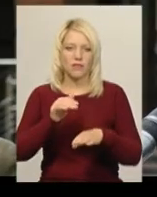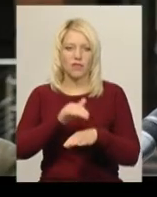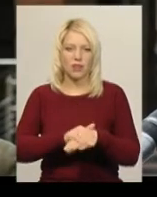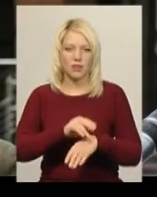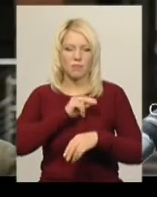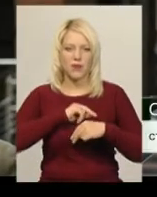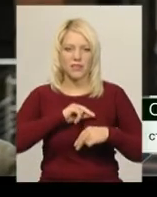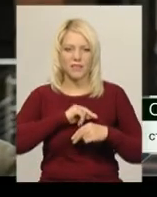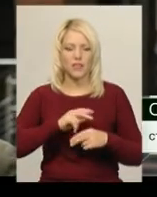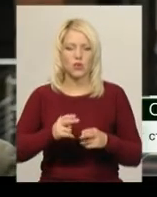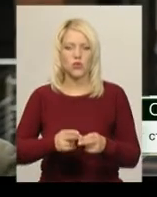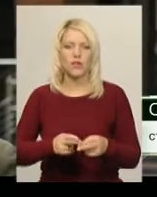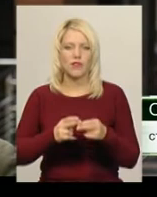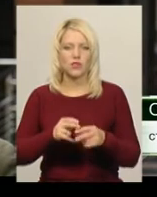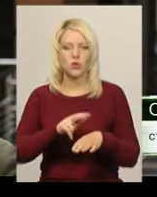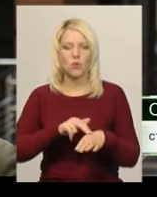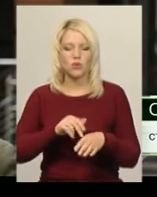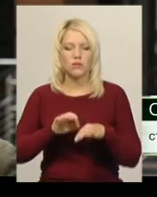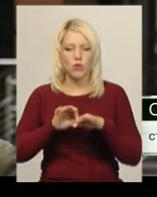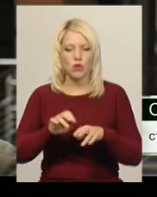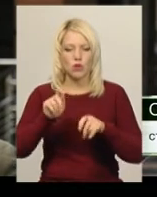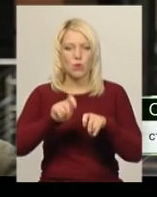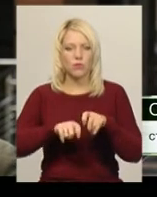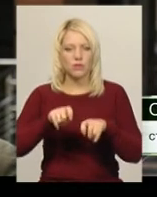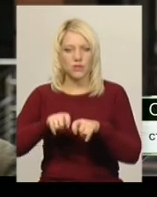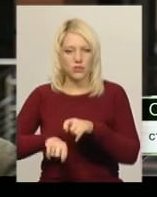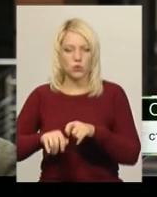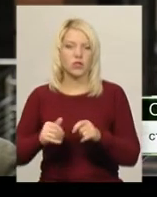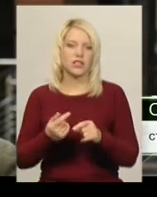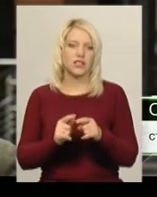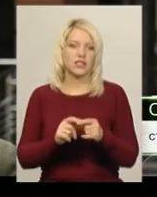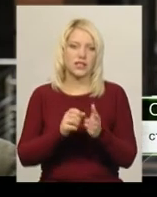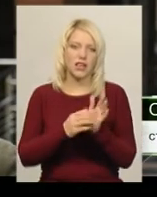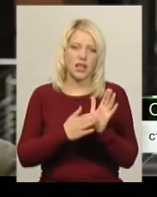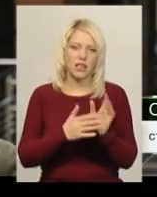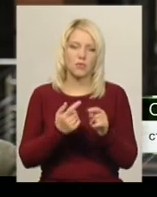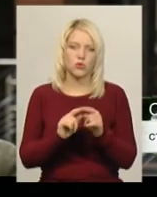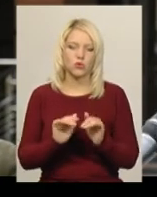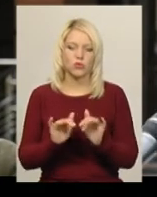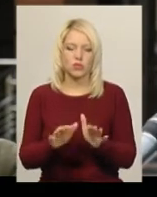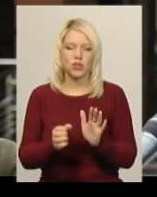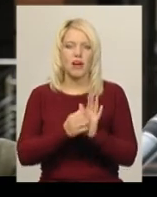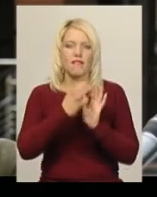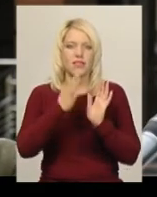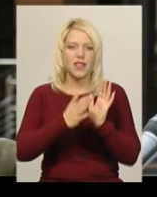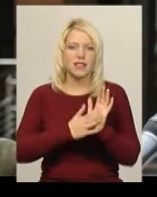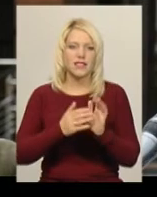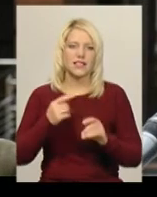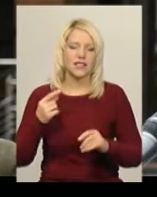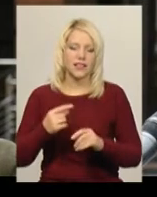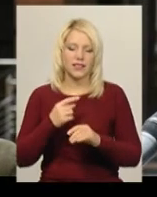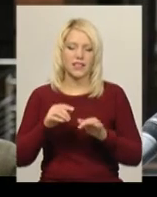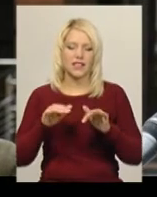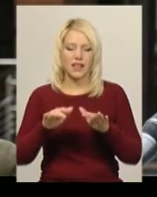працівники Дунаєвецької поліції проводять перевірку. Дані про цю подію внесені до Єдину реєстру досудових